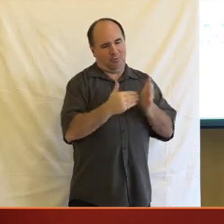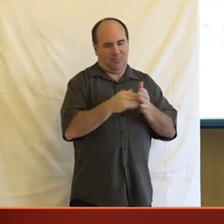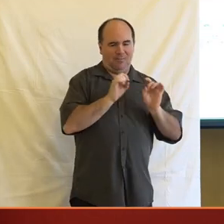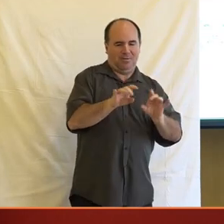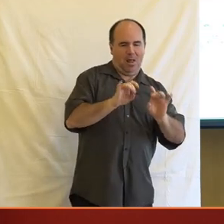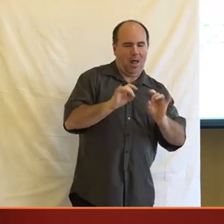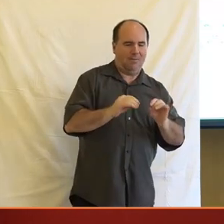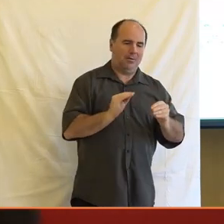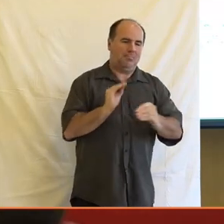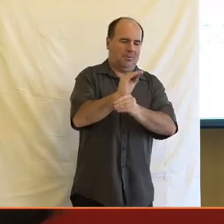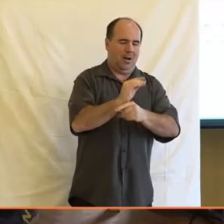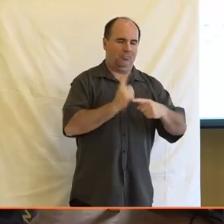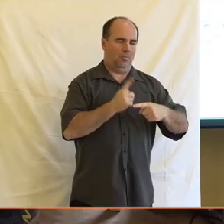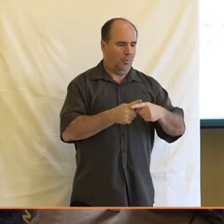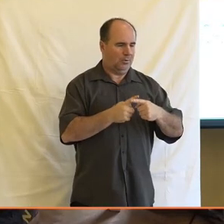době.